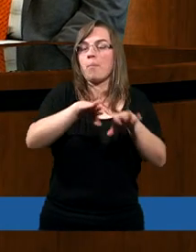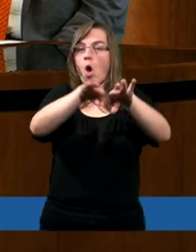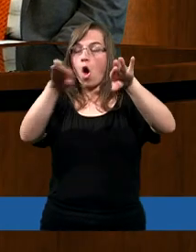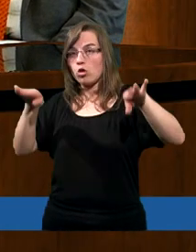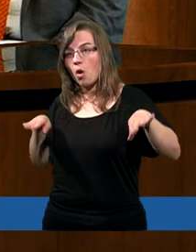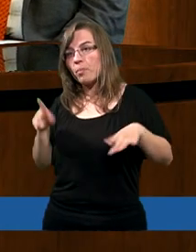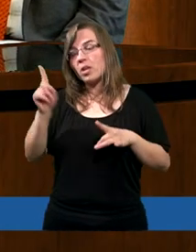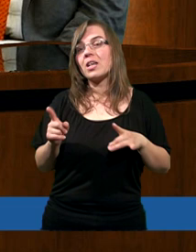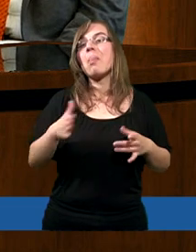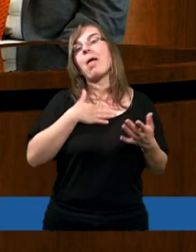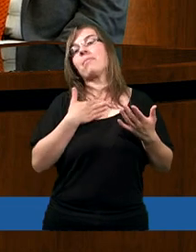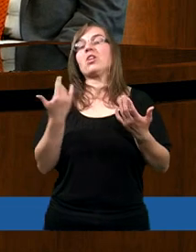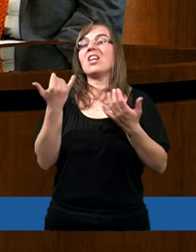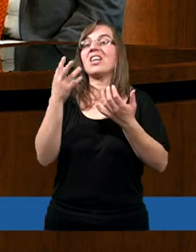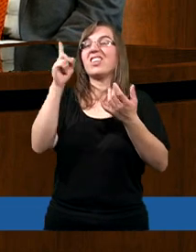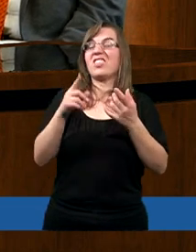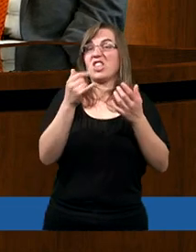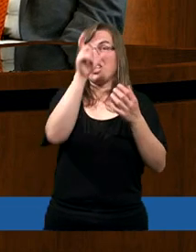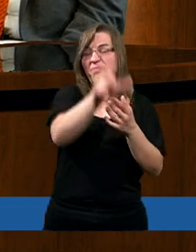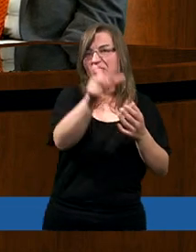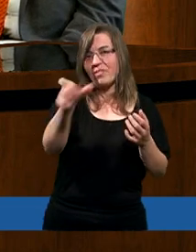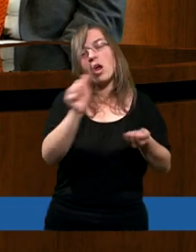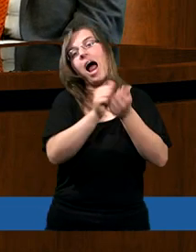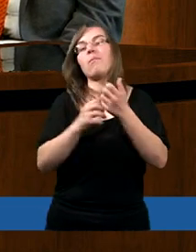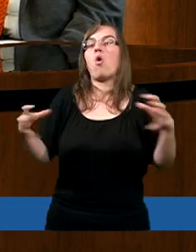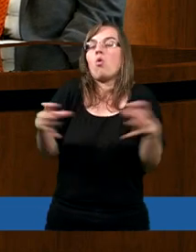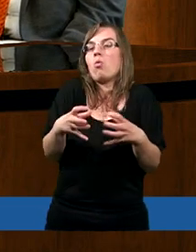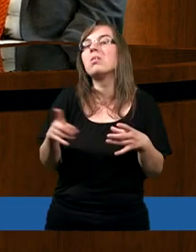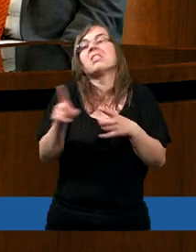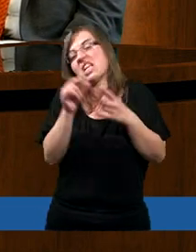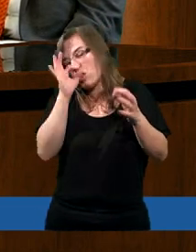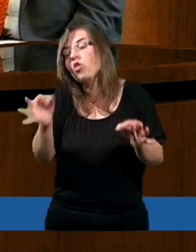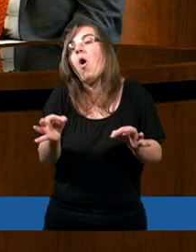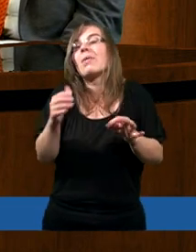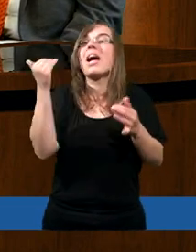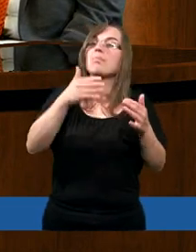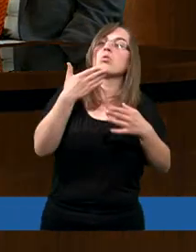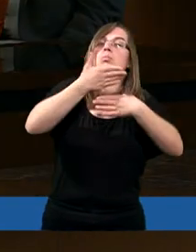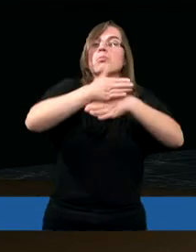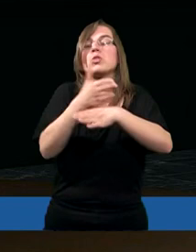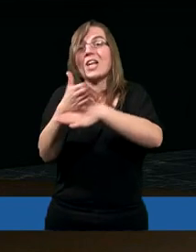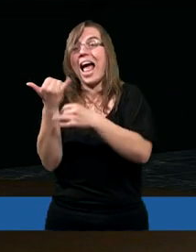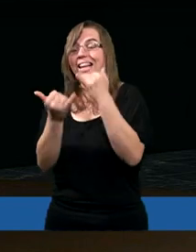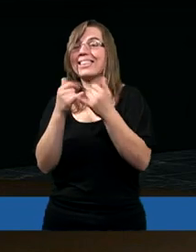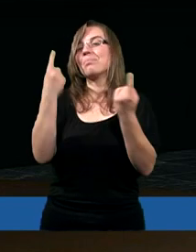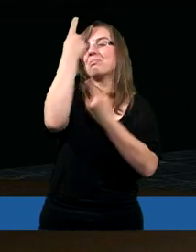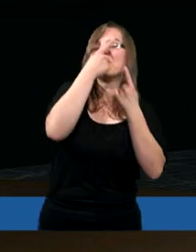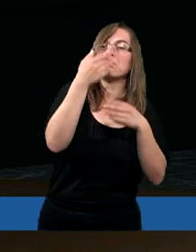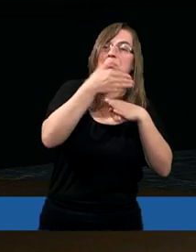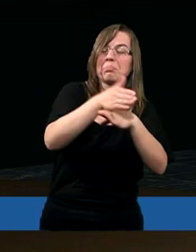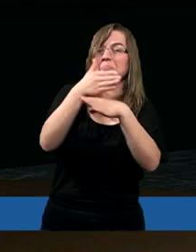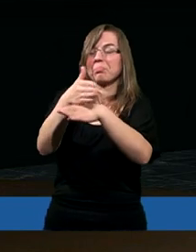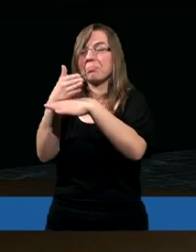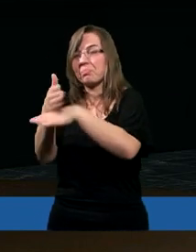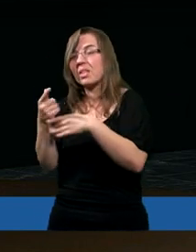osobno, to jak jesteśmy w grupie, chociażby teraz tutaj, kiedy możemy się wymieniać naszymi spostrzeżeniami, to dużo łatwiej jest